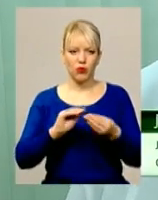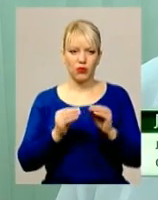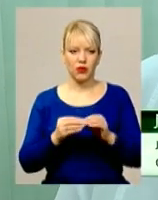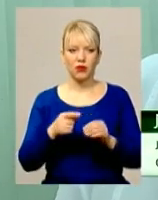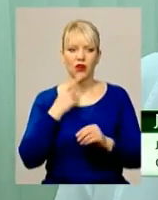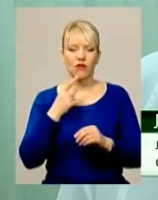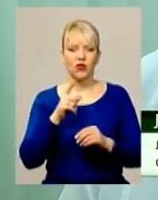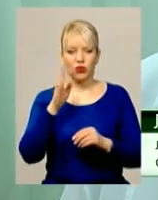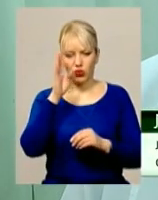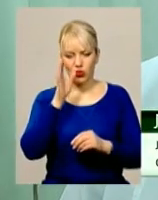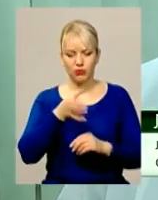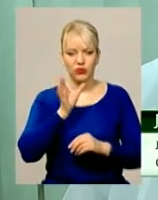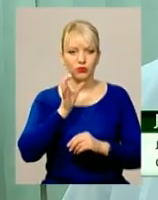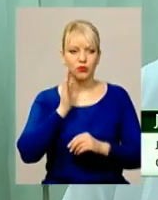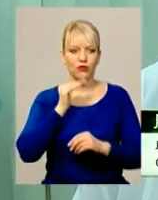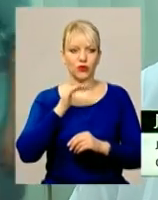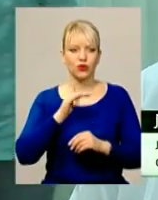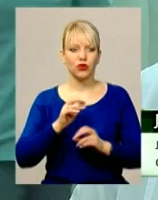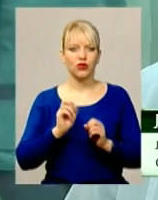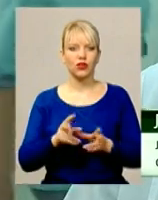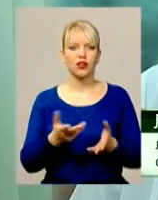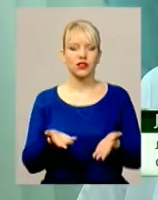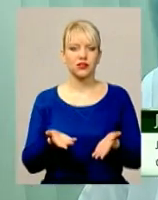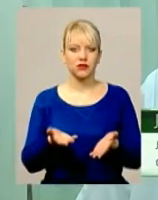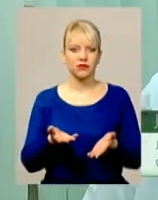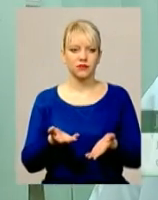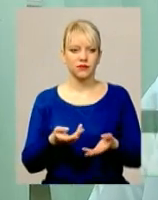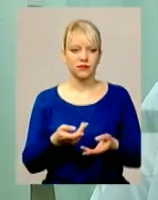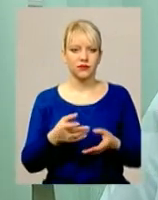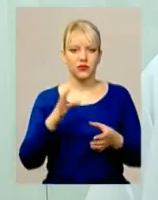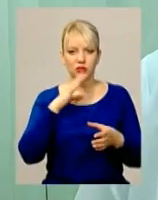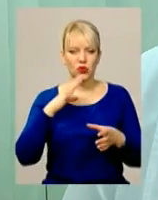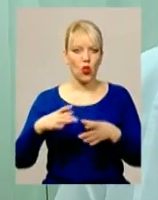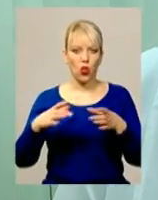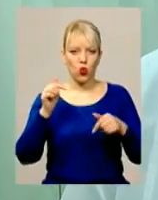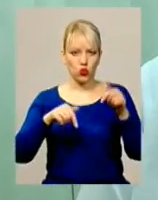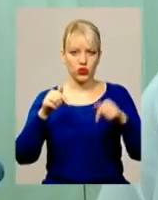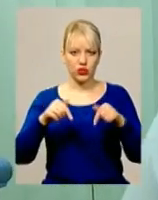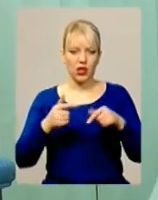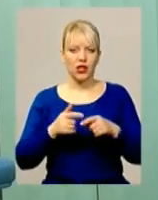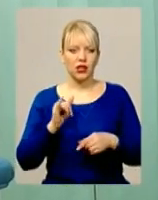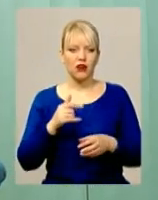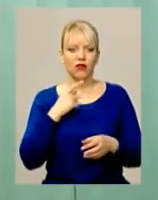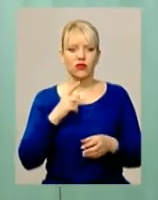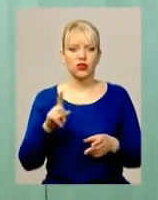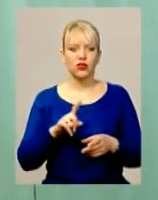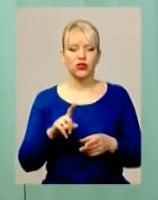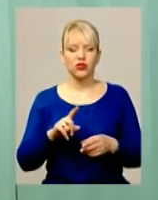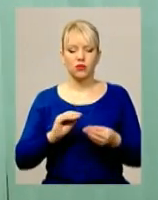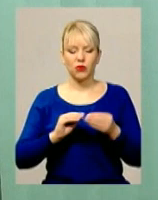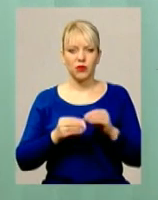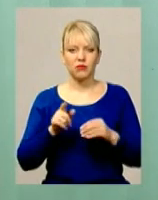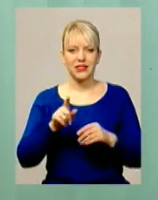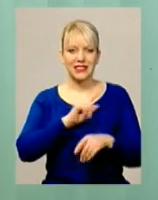'ють воду, такого чути не злуж. Проблема в тому, що, по-перше, дуже сильне запалення